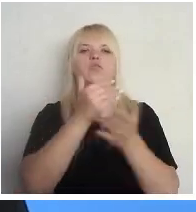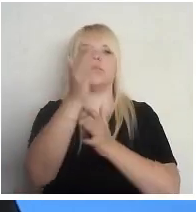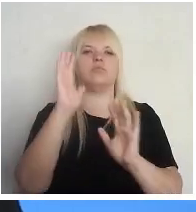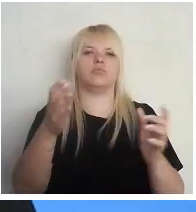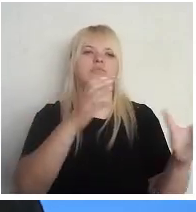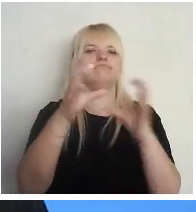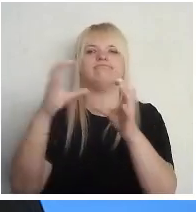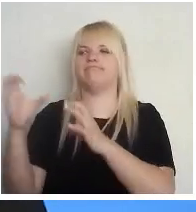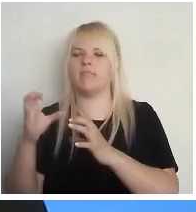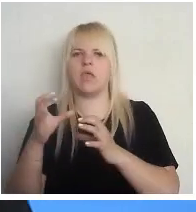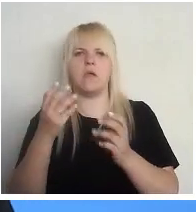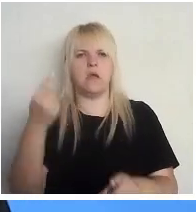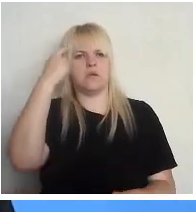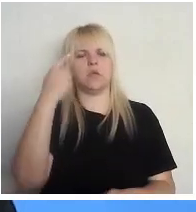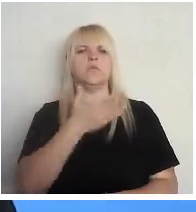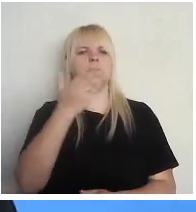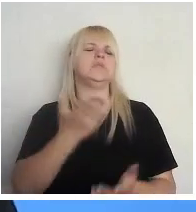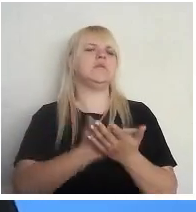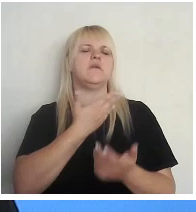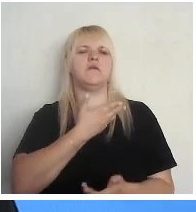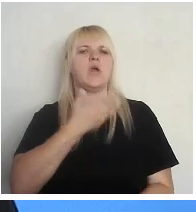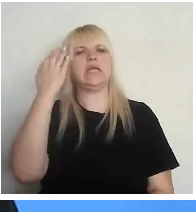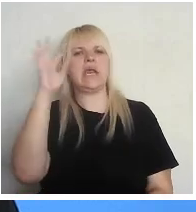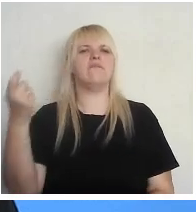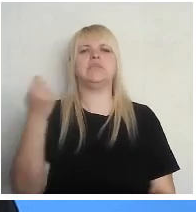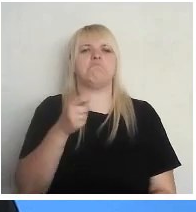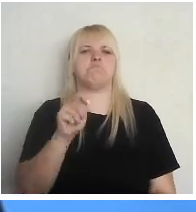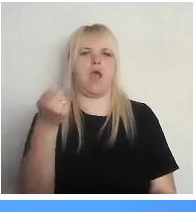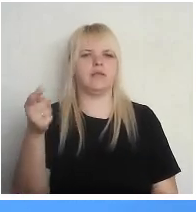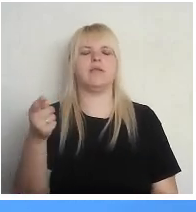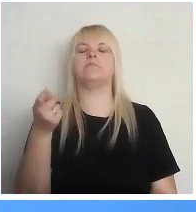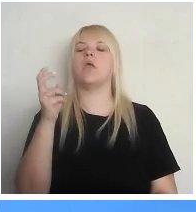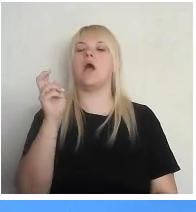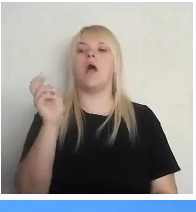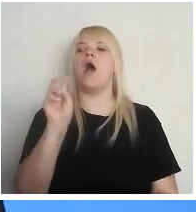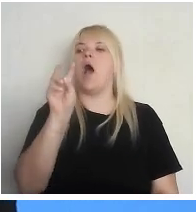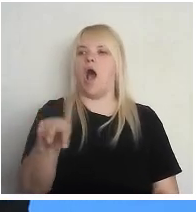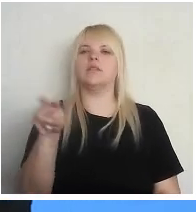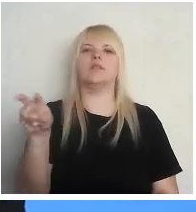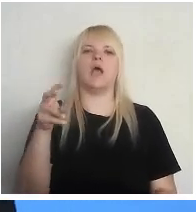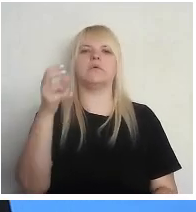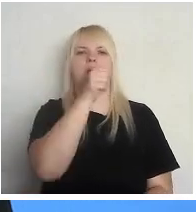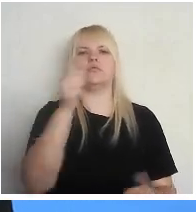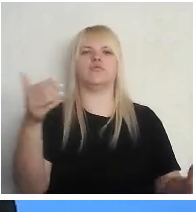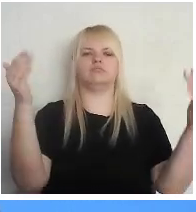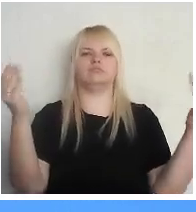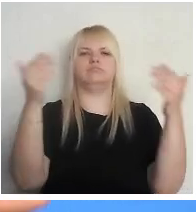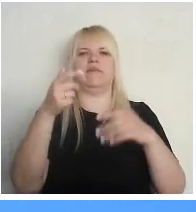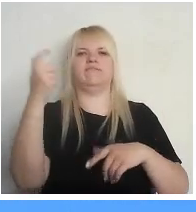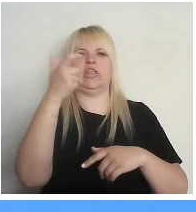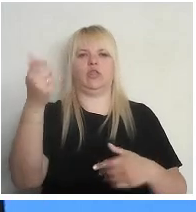un iedomājieties, jūs dzīvojat īrijā vai Spānijā, un, teiksim, pie jums atnāk personalizēts, vēstījums video formātā no